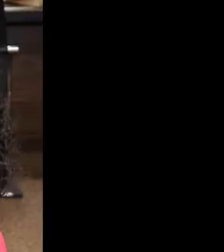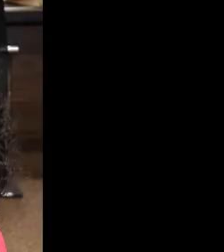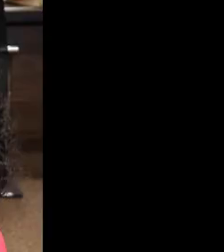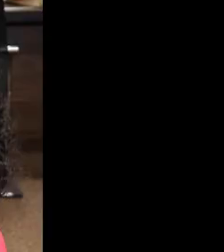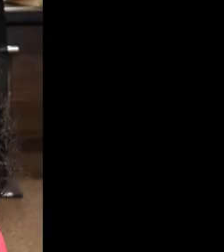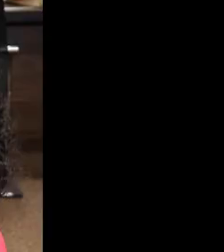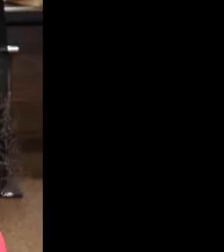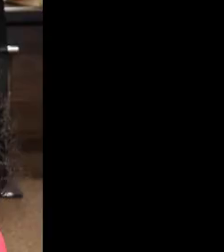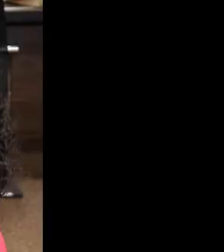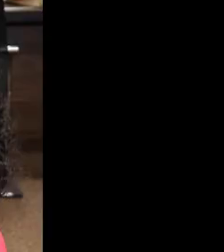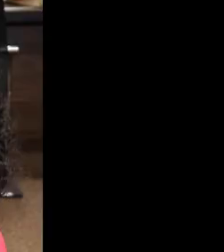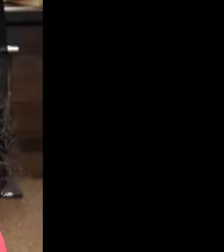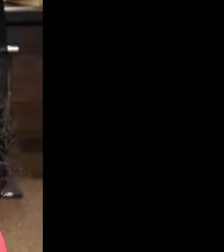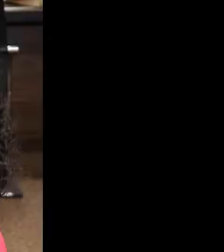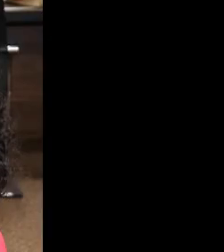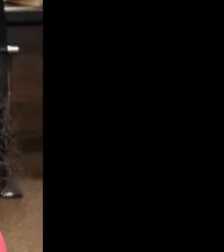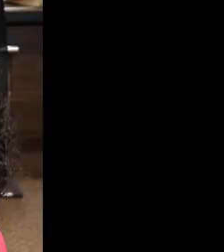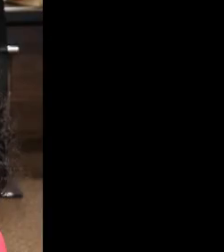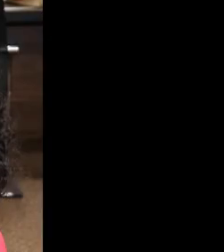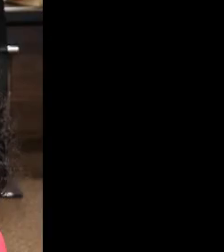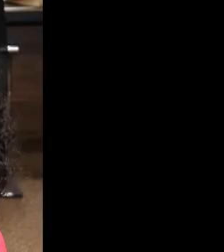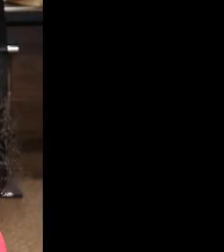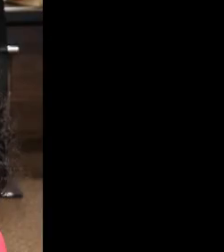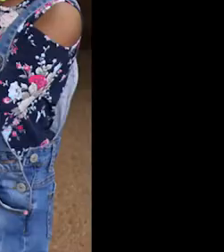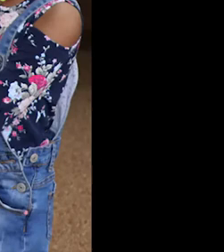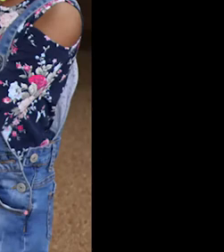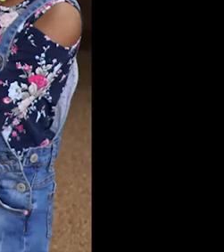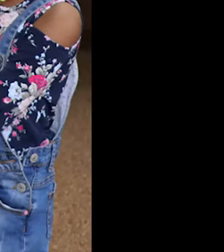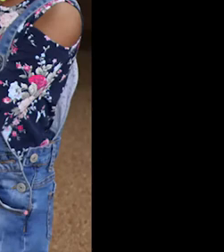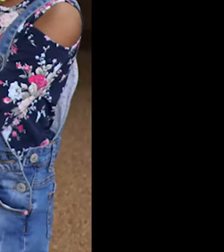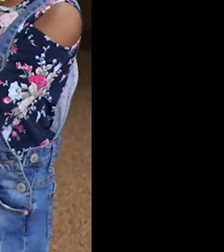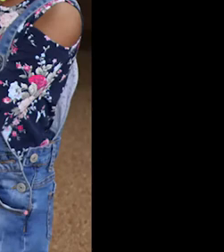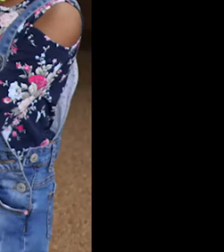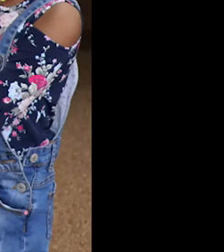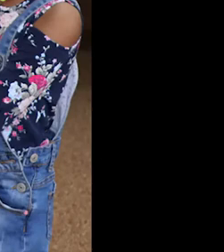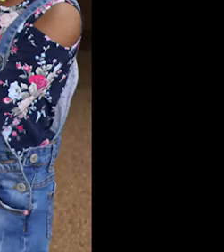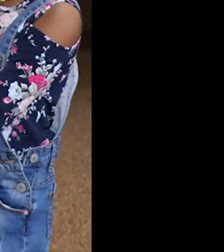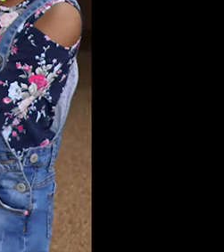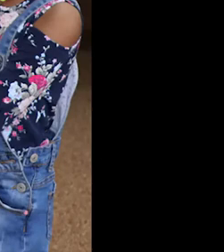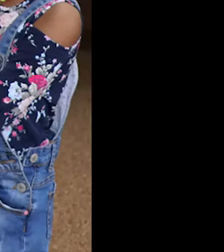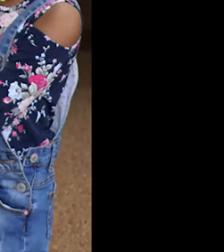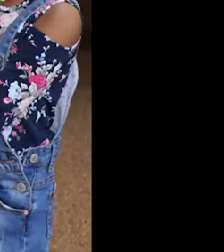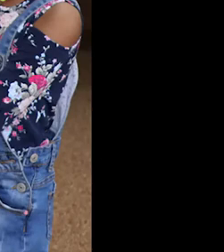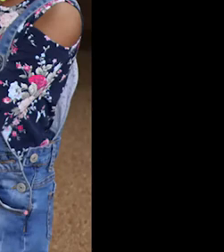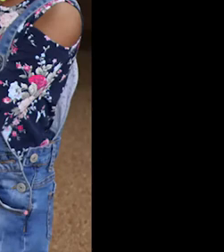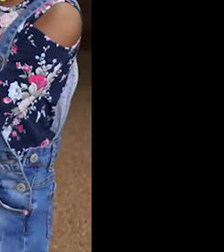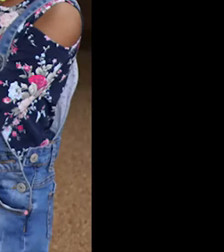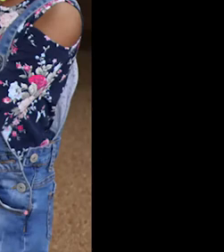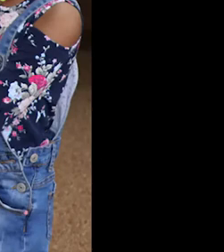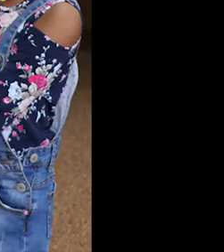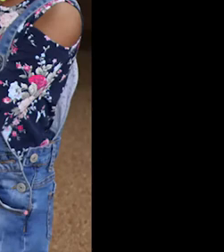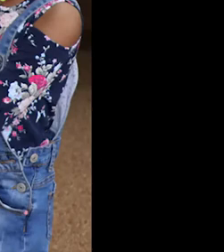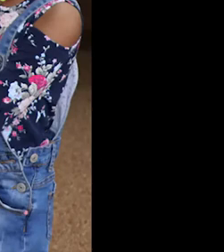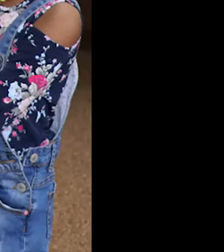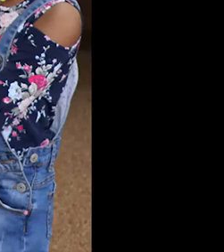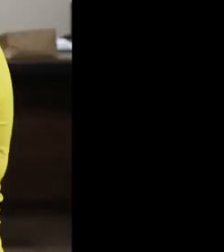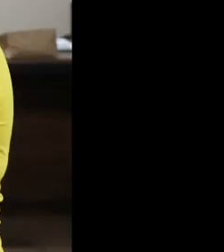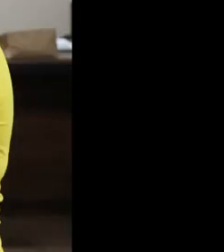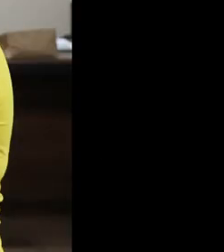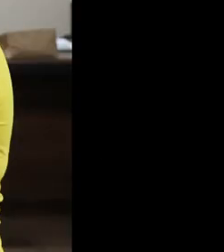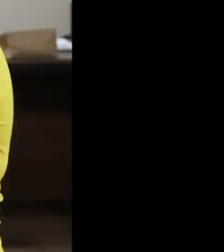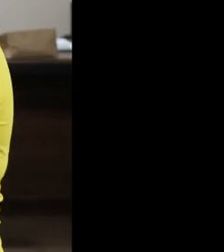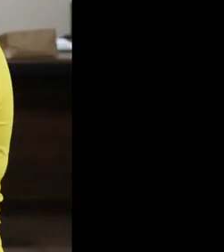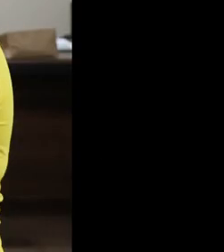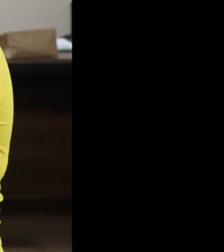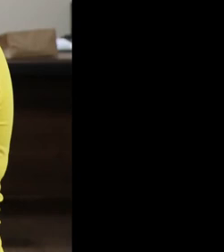minister van Volksgezondheid, Amr Ramadan. De winnende video's zijn op basis van creativiteit en likes beoordeeld door de